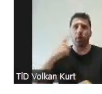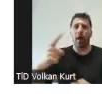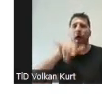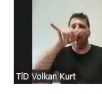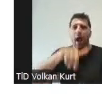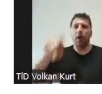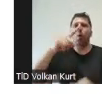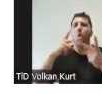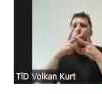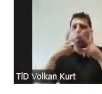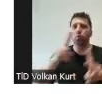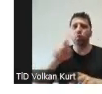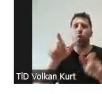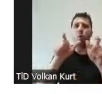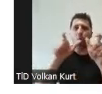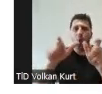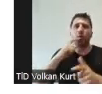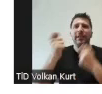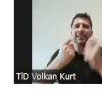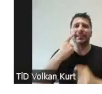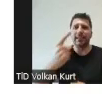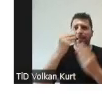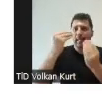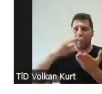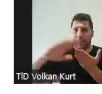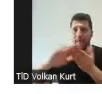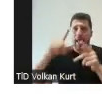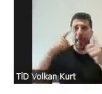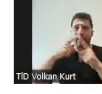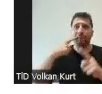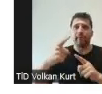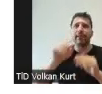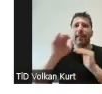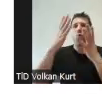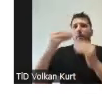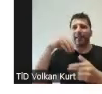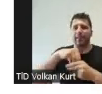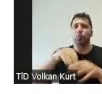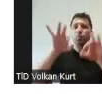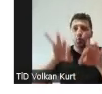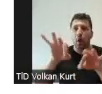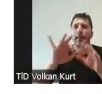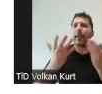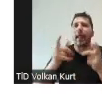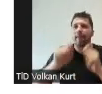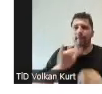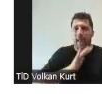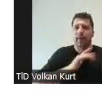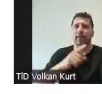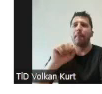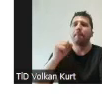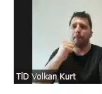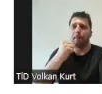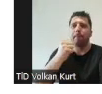özgürlüklerin korunup gözetilmesine, iyileştirilmesine katkı verebilmek için şu anda neyi yapamıyorsunuz ve bu becerileri